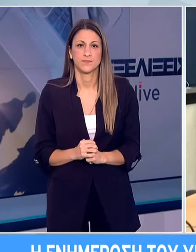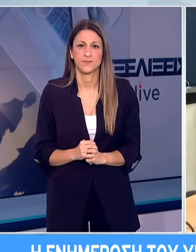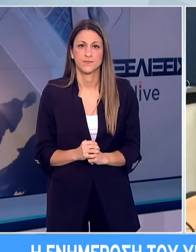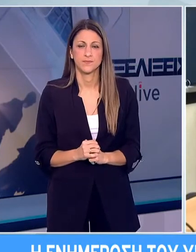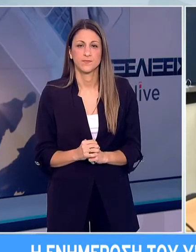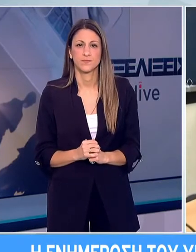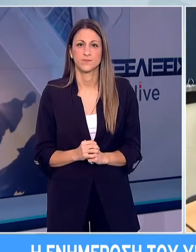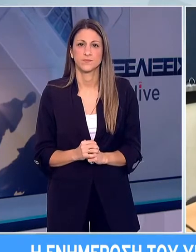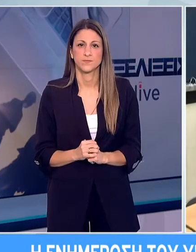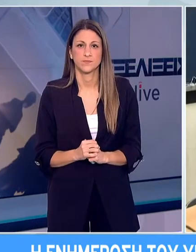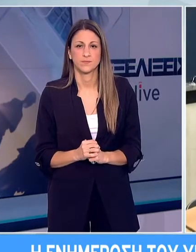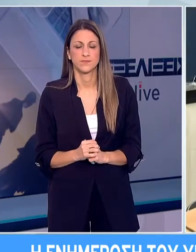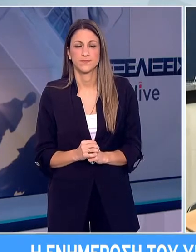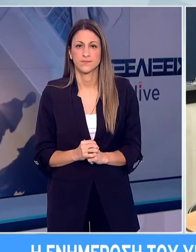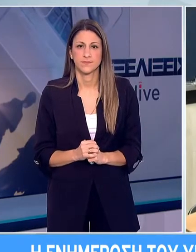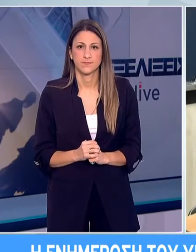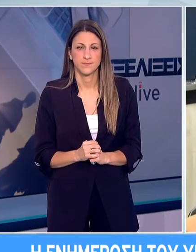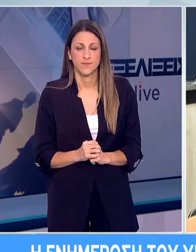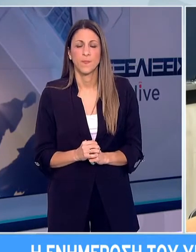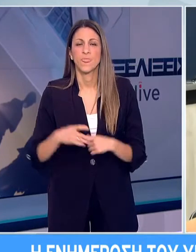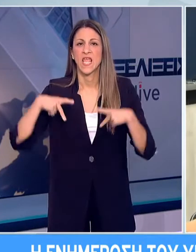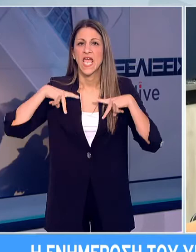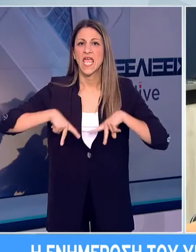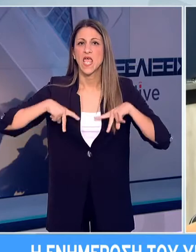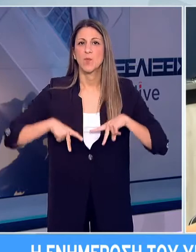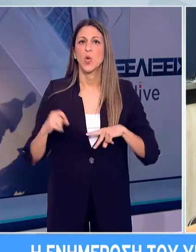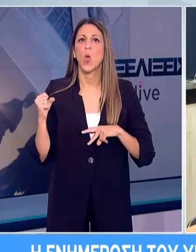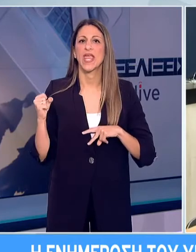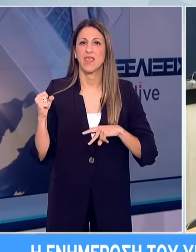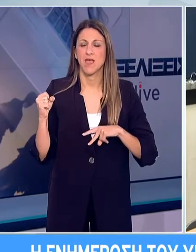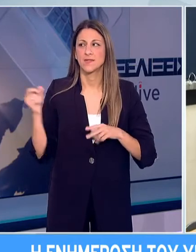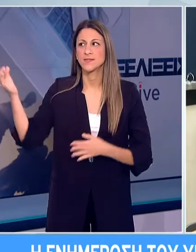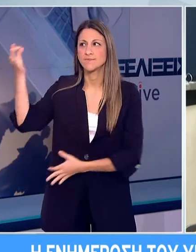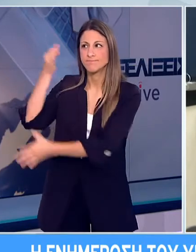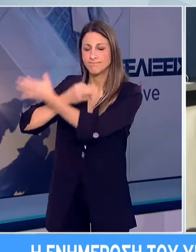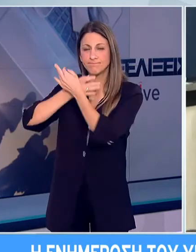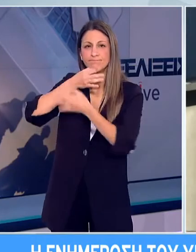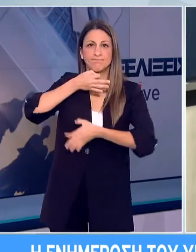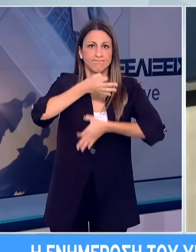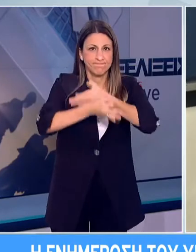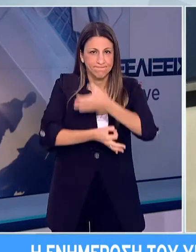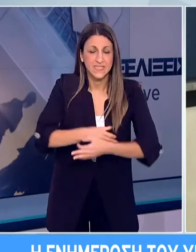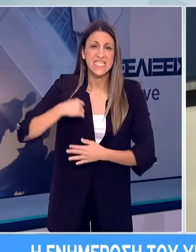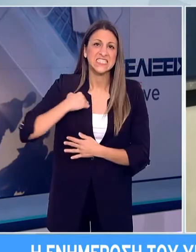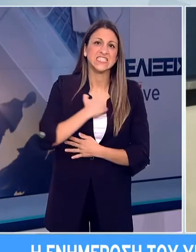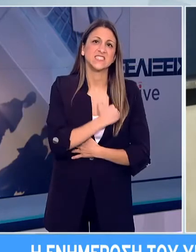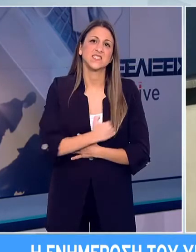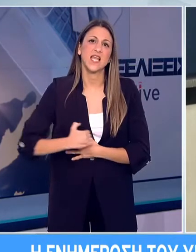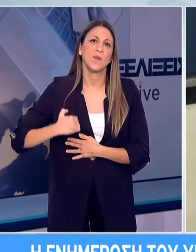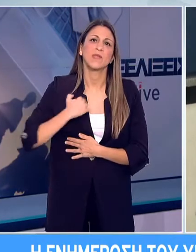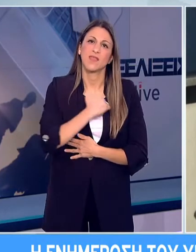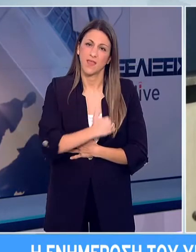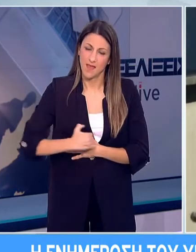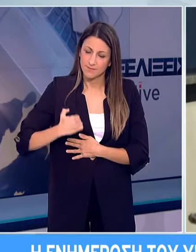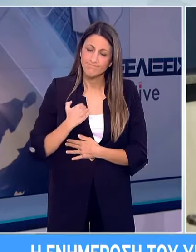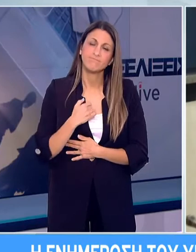Εκ μέρους της πολιτικής ηγεσίας του Υπουργείου Υγείας θα ήθελα να εκφράσω τα συλληπιτήριά μας τους οικίους του Δημήτρη